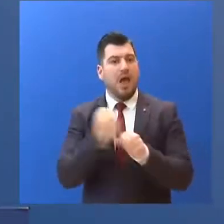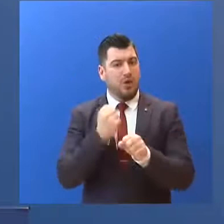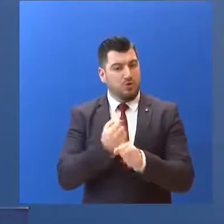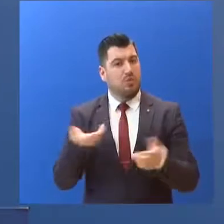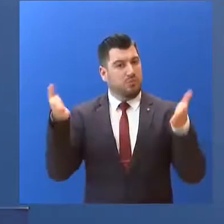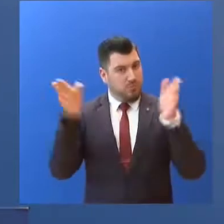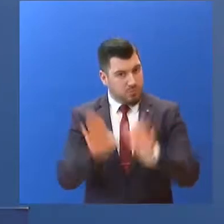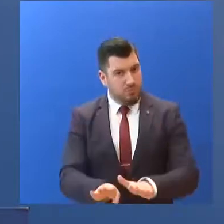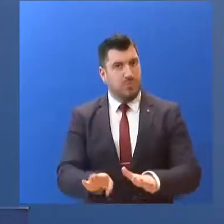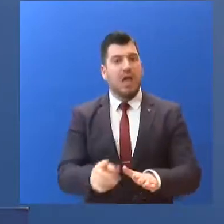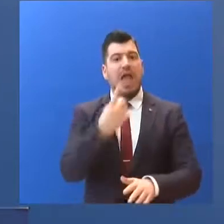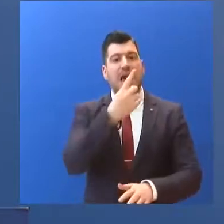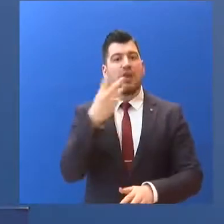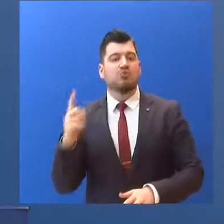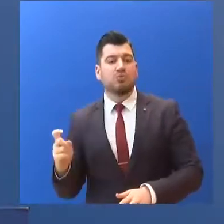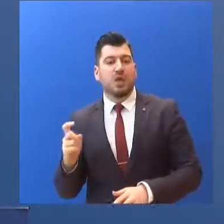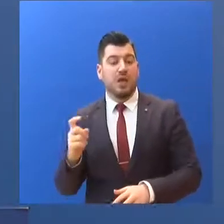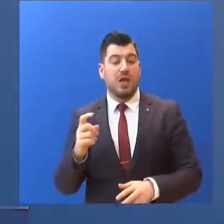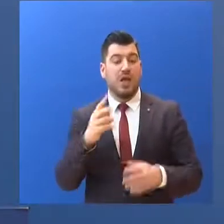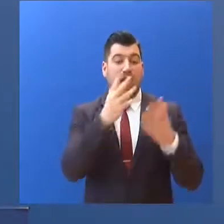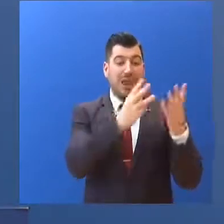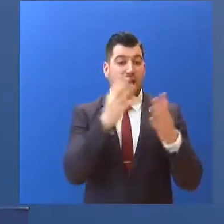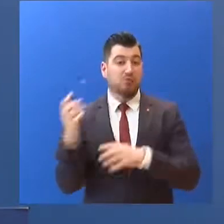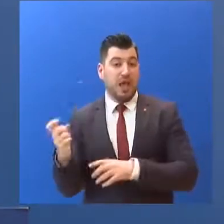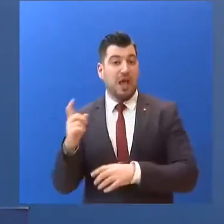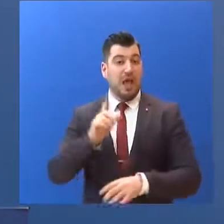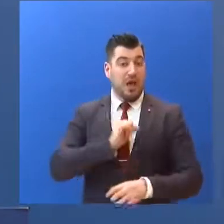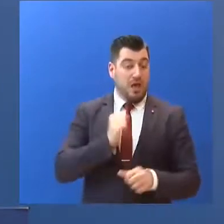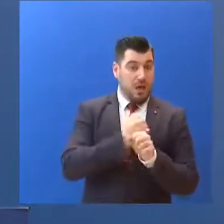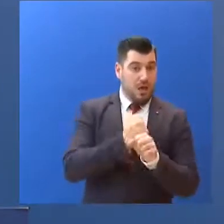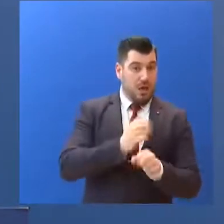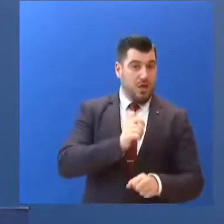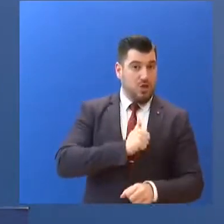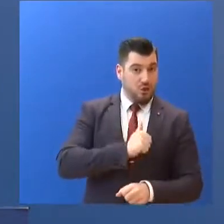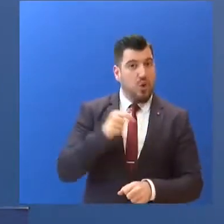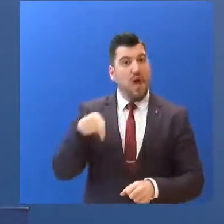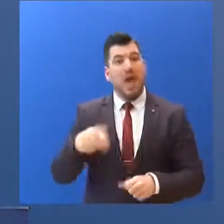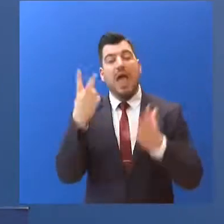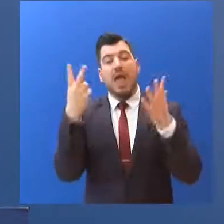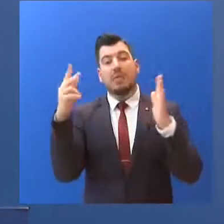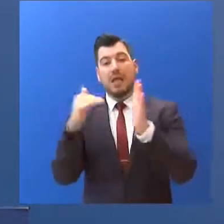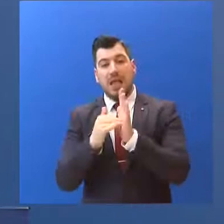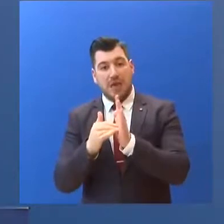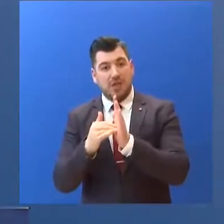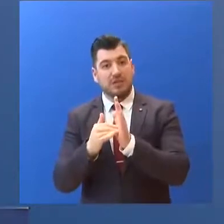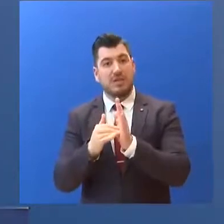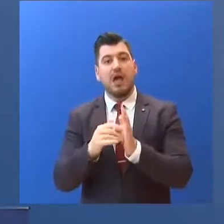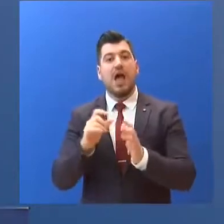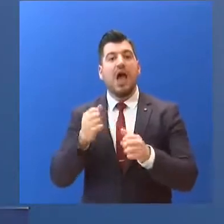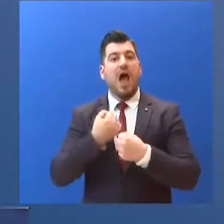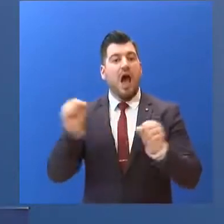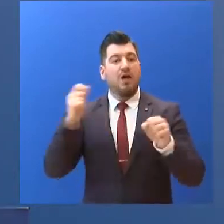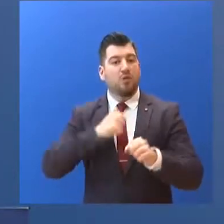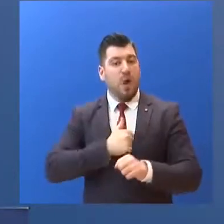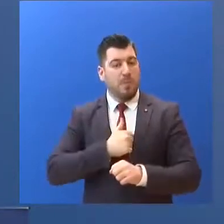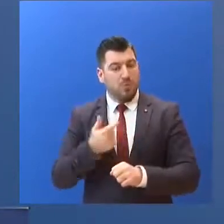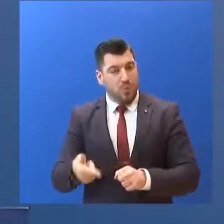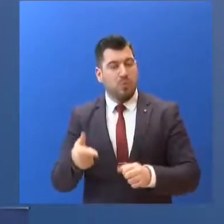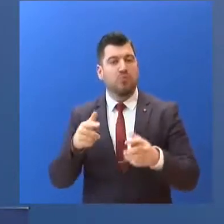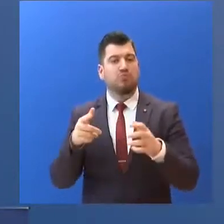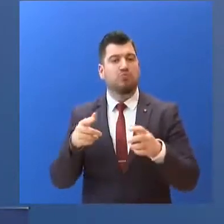μισθωτούς του ιδιωτικού τομέα... 700.000 ή 3 στους 4 ελεύθερες επαγγελματίες... αυτοπασχολούμενους και ιδιοκτήτες μικρών